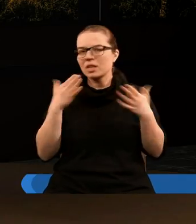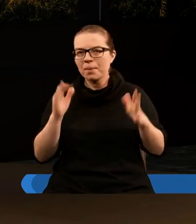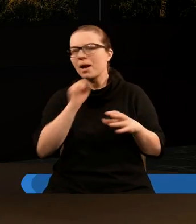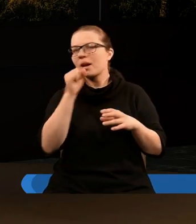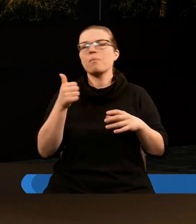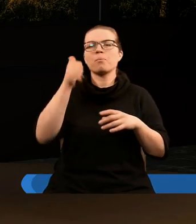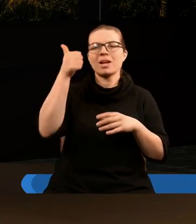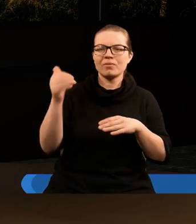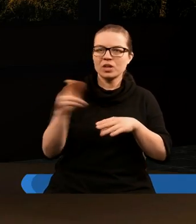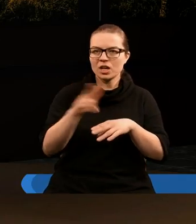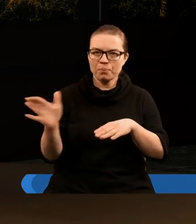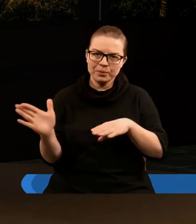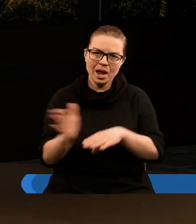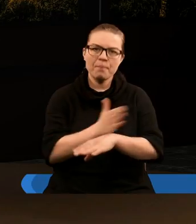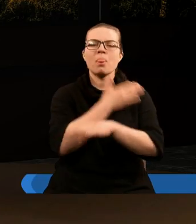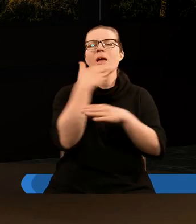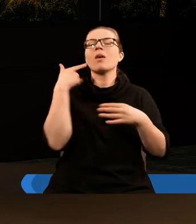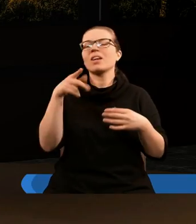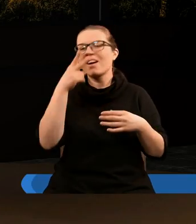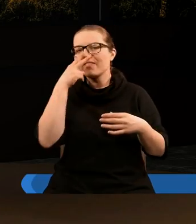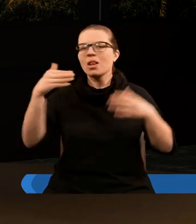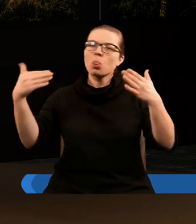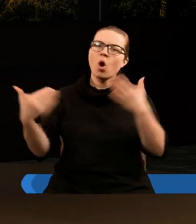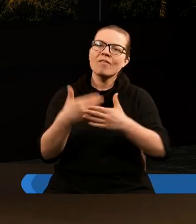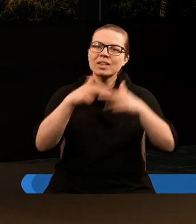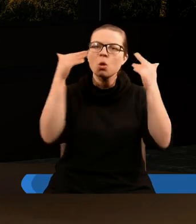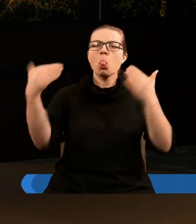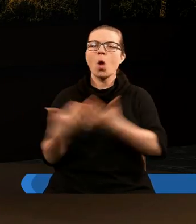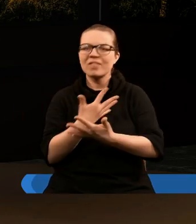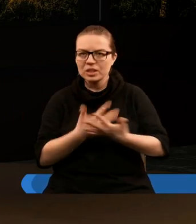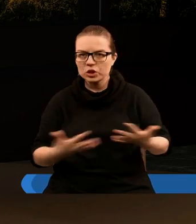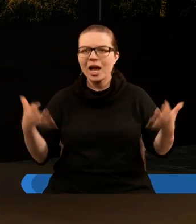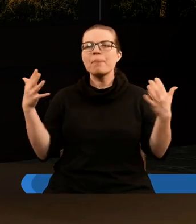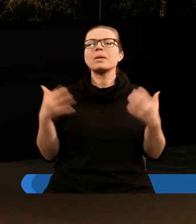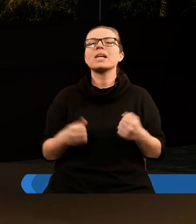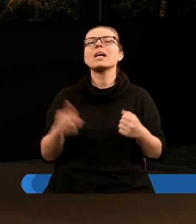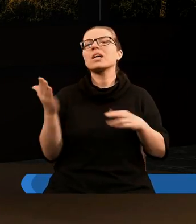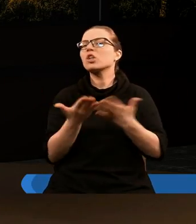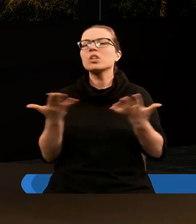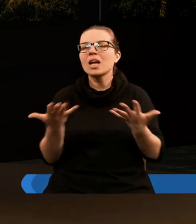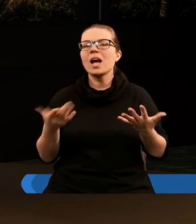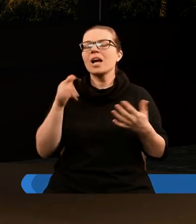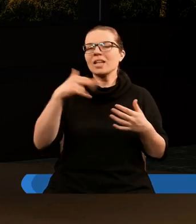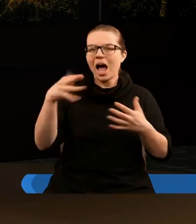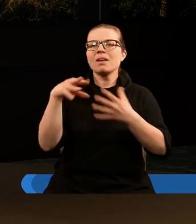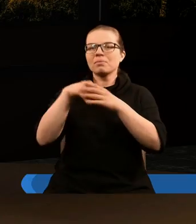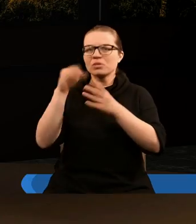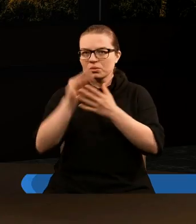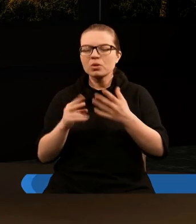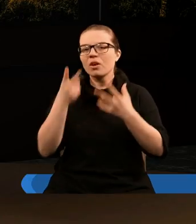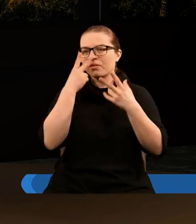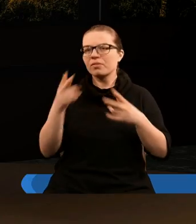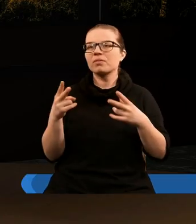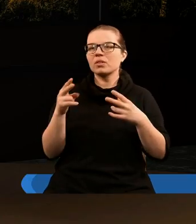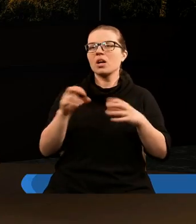nie będzie, albowiem pierwsze rzeczy przeminęły, czyli ta wizja nowego nieba i nowej ziemi, gdzie Jan opisuje ogół